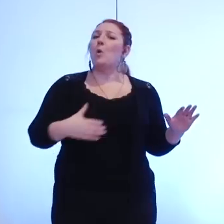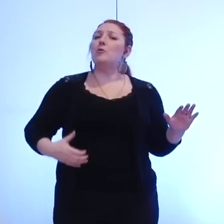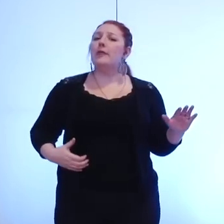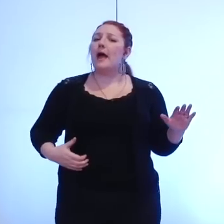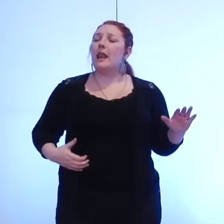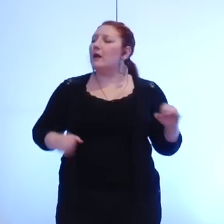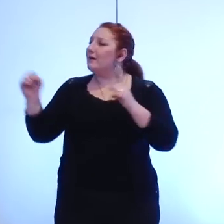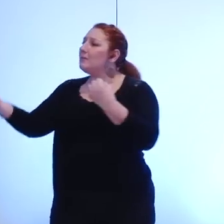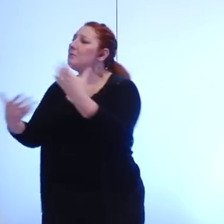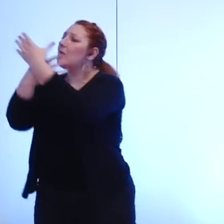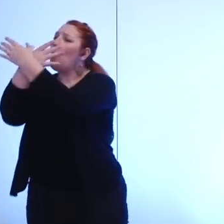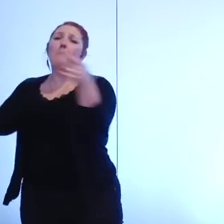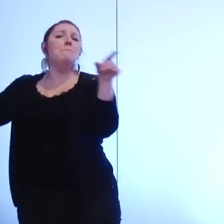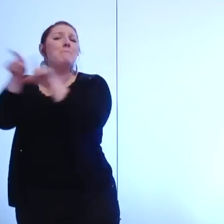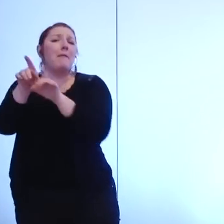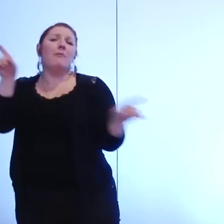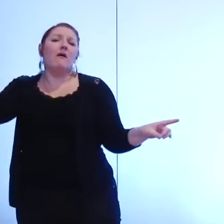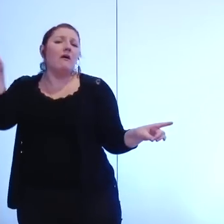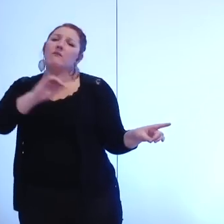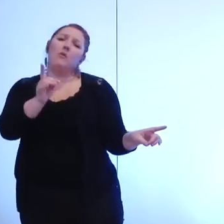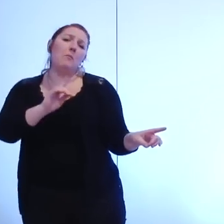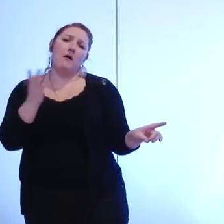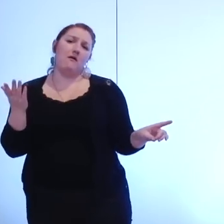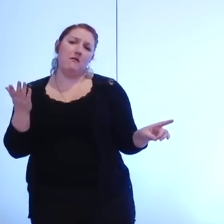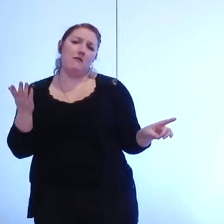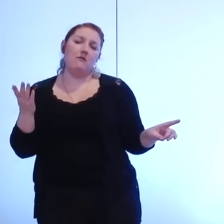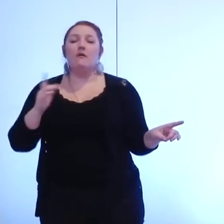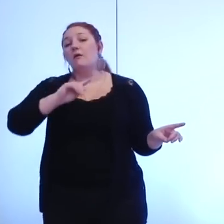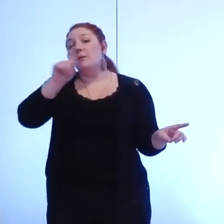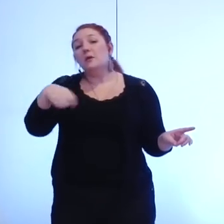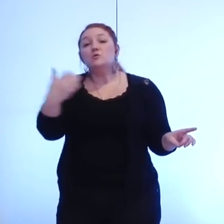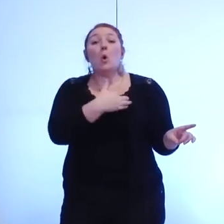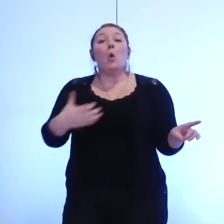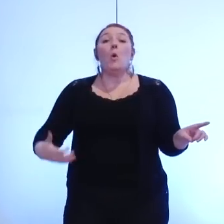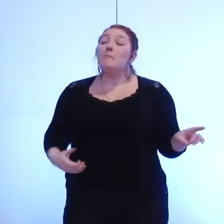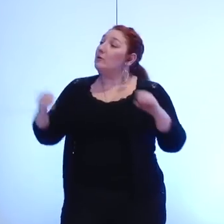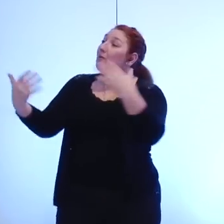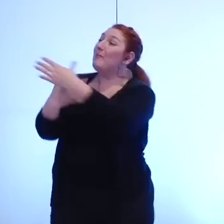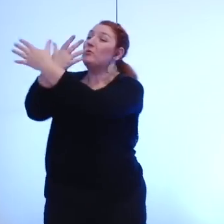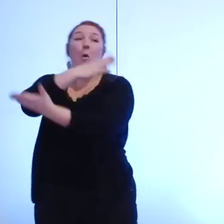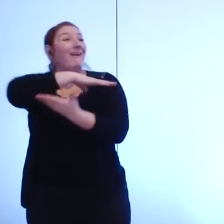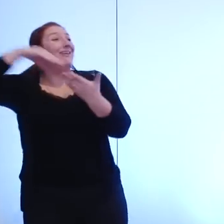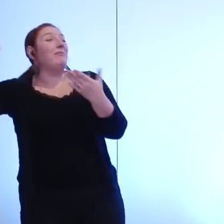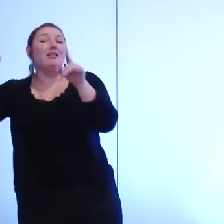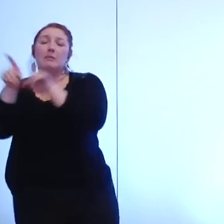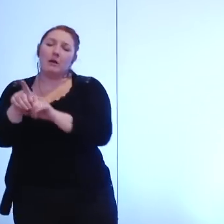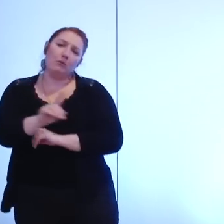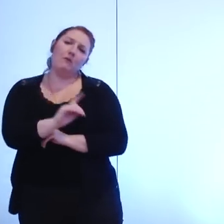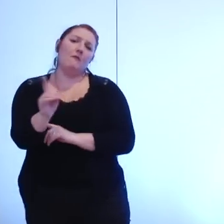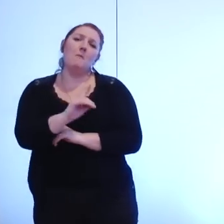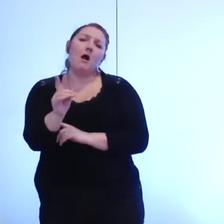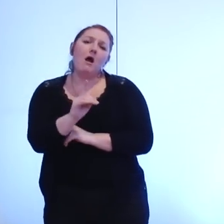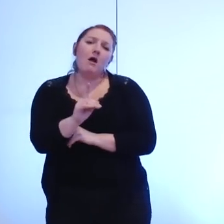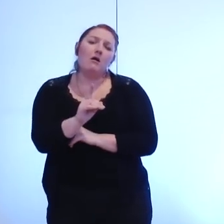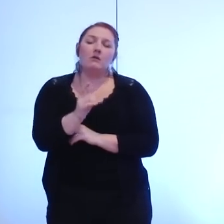d'autre part l'échelon communal qui reste évidemment pour beaucoup d'aspects je